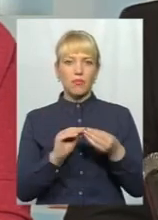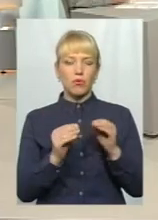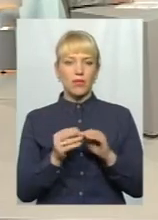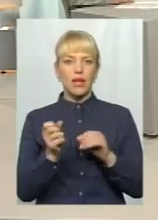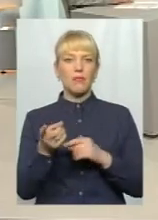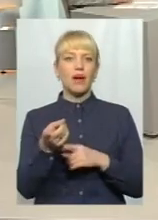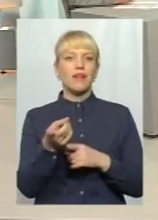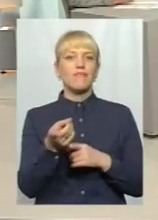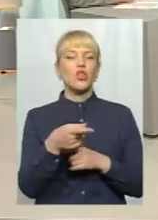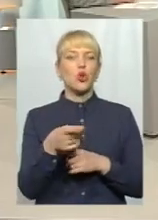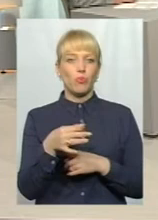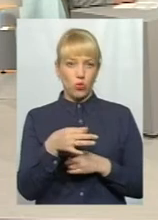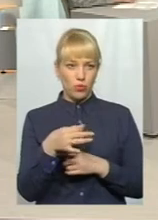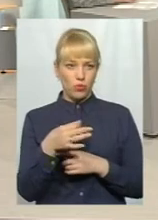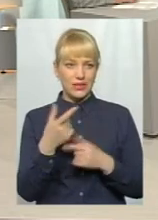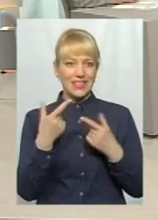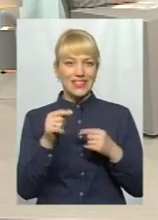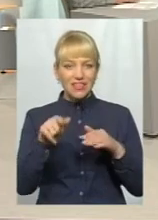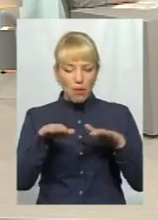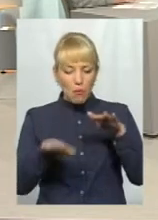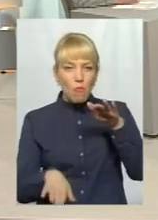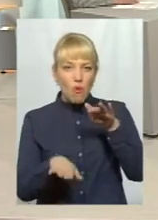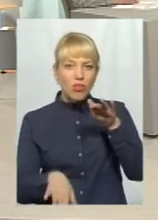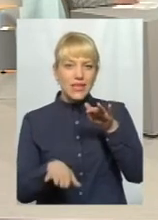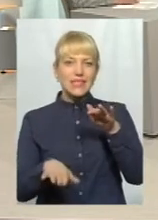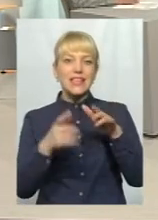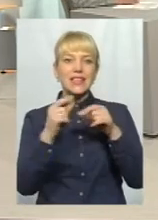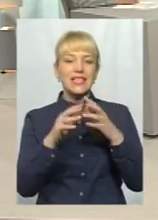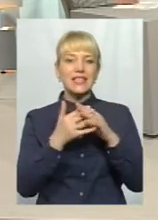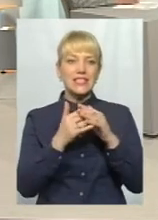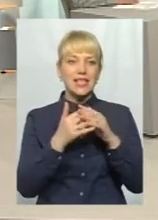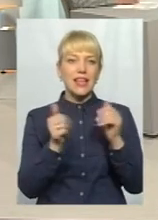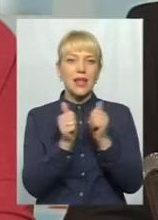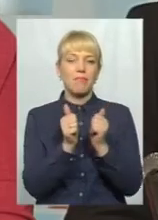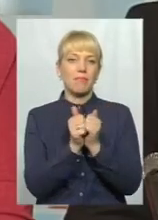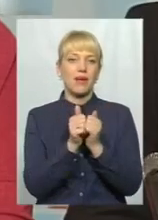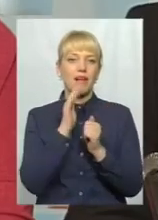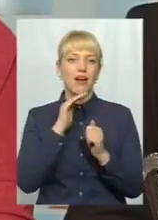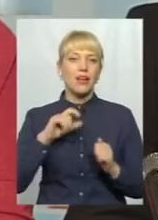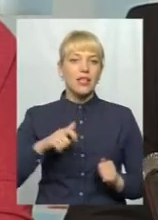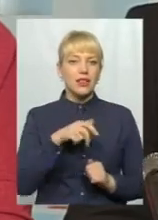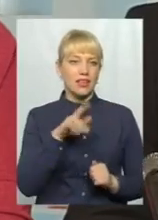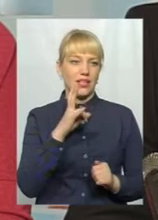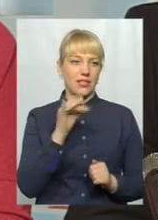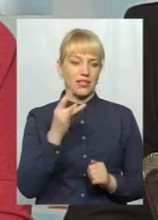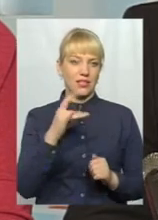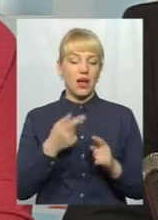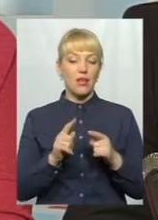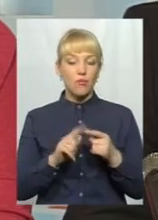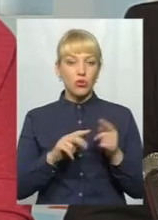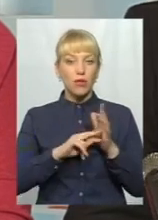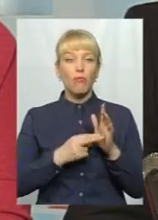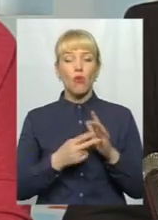тернополяни про це говорять, вони цього бояться. Дуже багато населених пунктів якраз знаходиться біля самого Дістра. І по тих прогнозах, які на